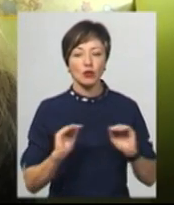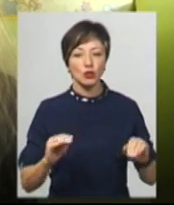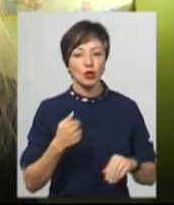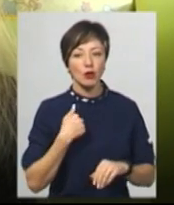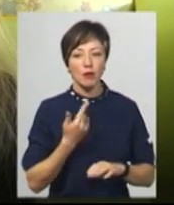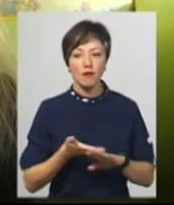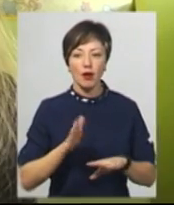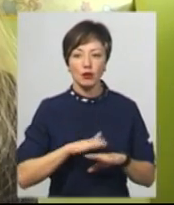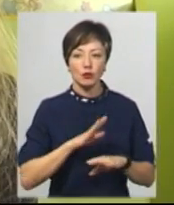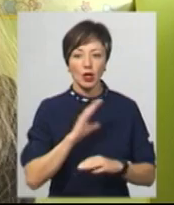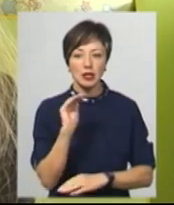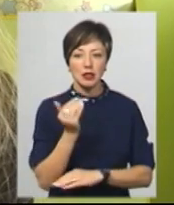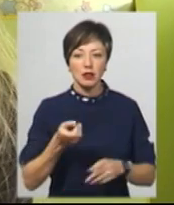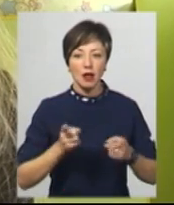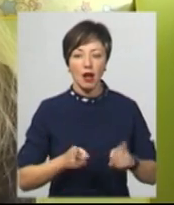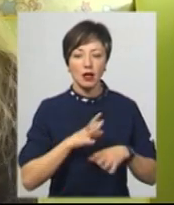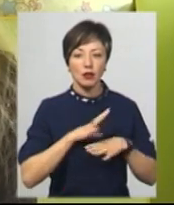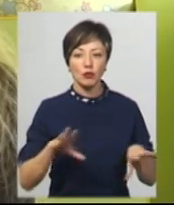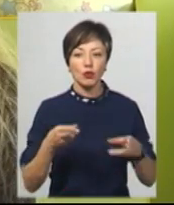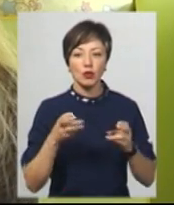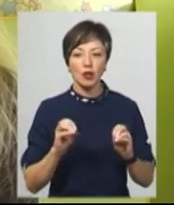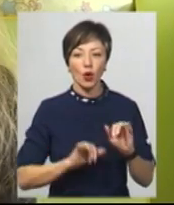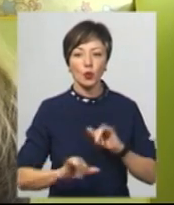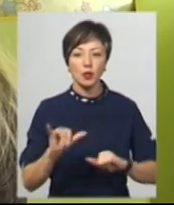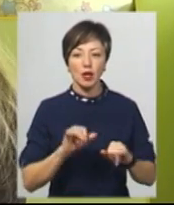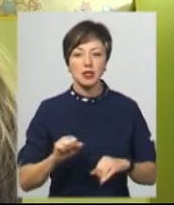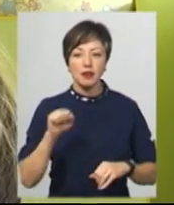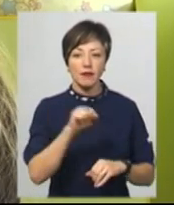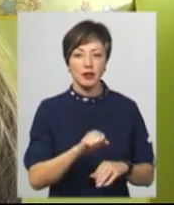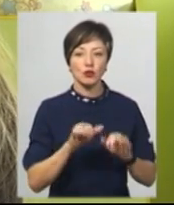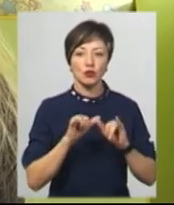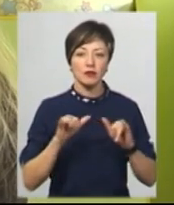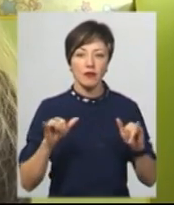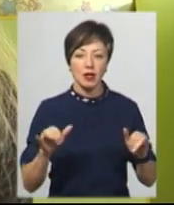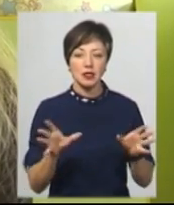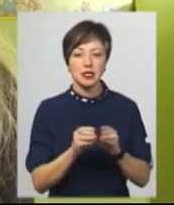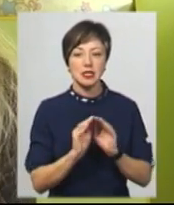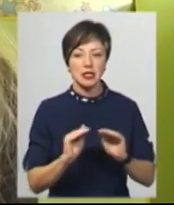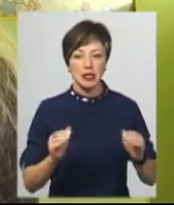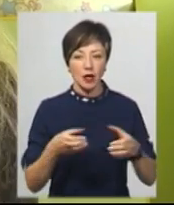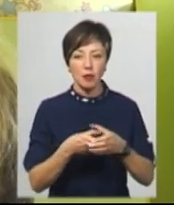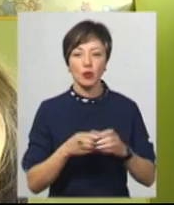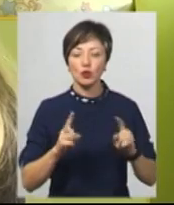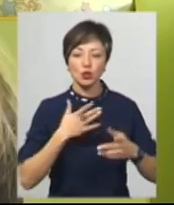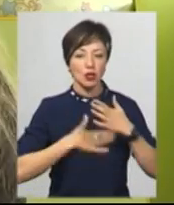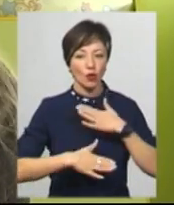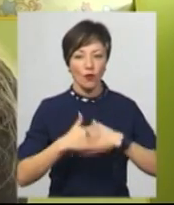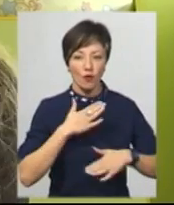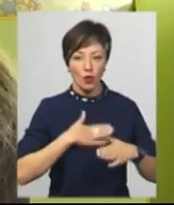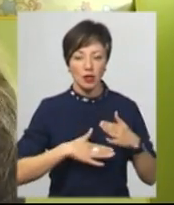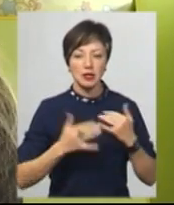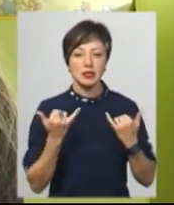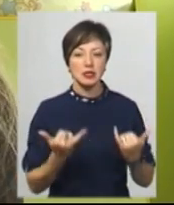важко, тому що дитину реально не буде куди завести, щоб вона розвивалася з дітками. Ми дуже задоволені